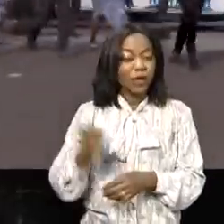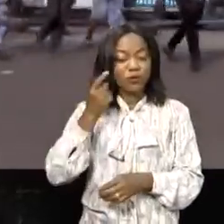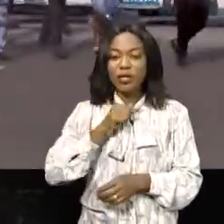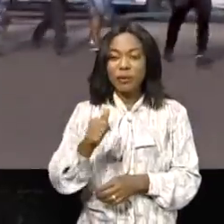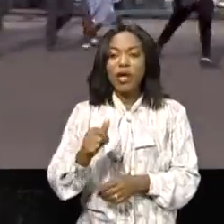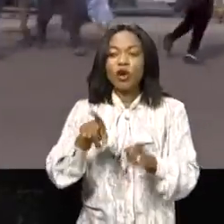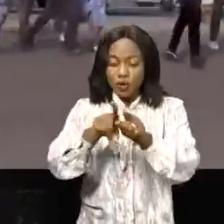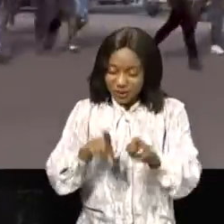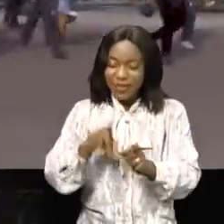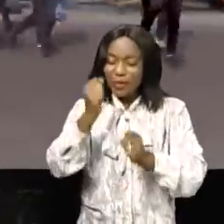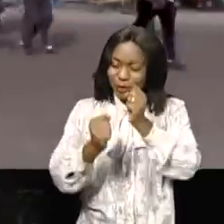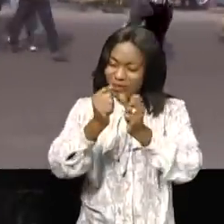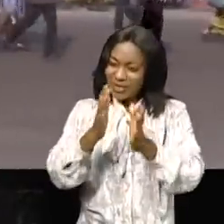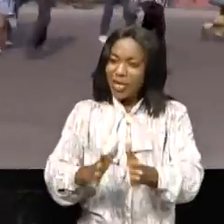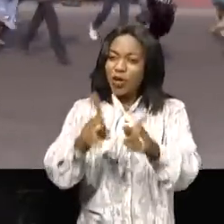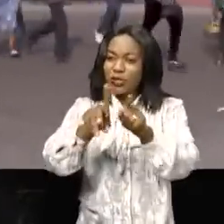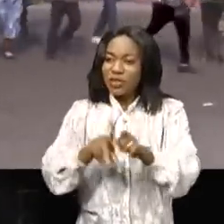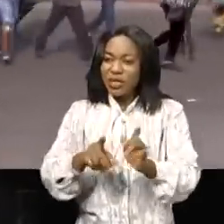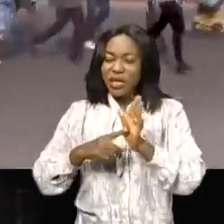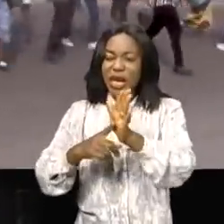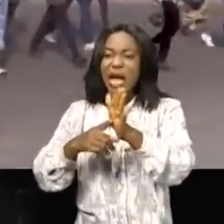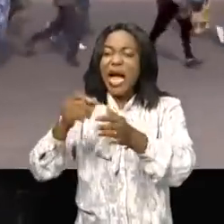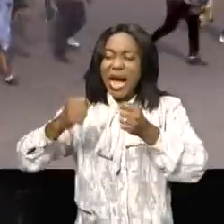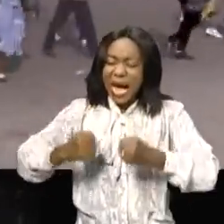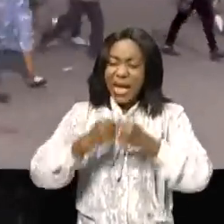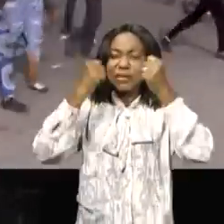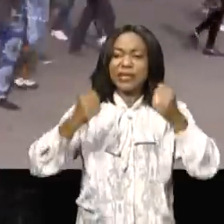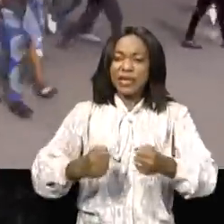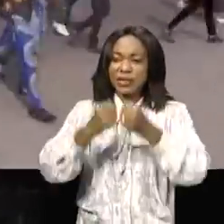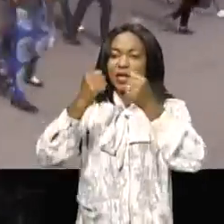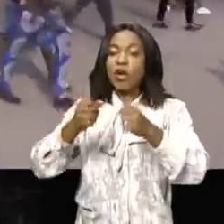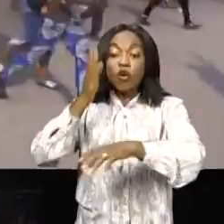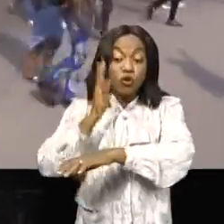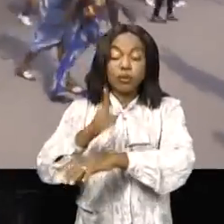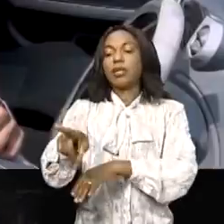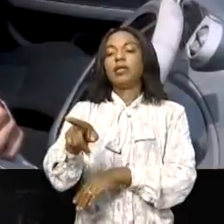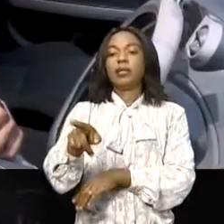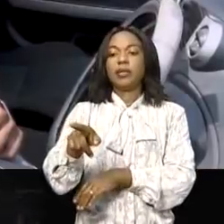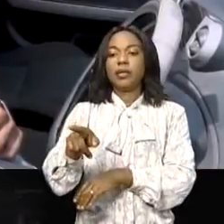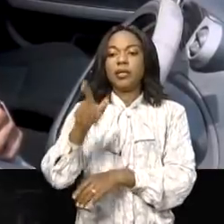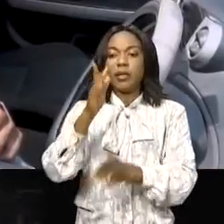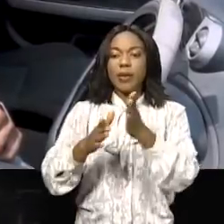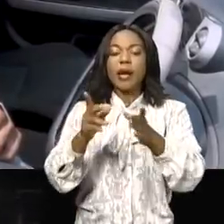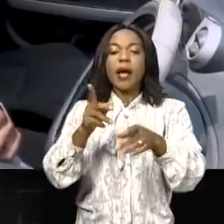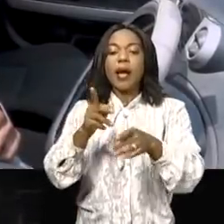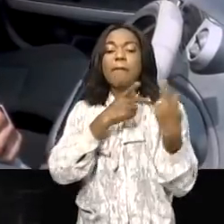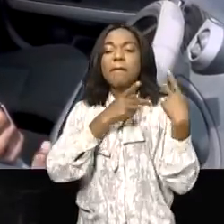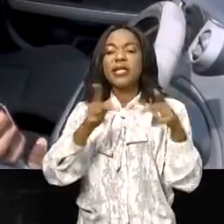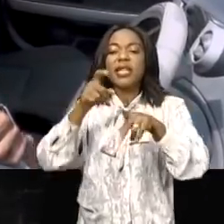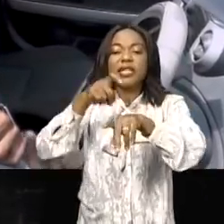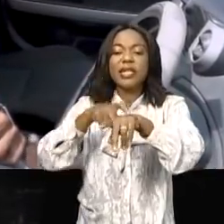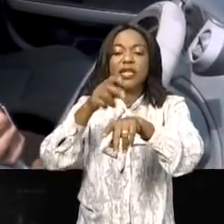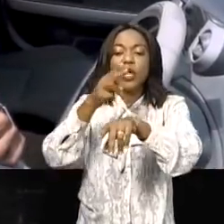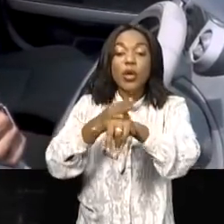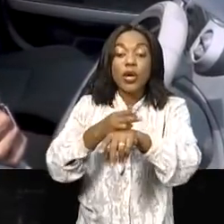Les conducteurs de leurs côtés sont exposés aux accidents. Les conducteurs de sont voit même pendant les heures de pointe que les gens sont